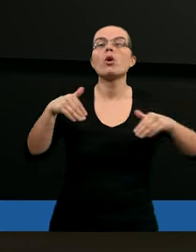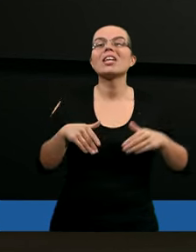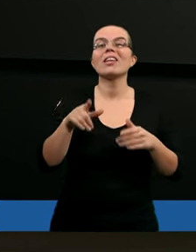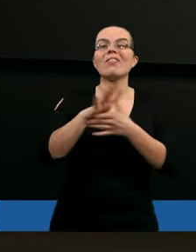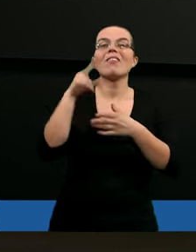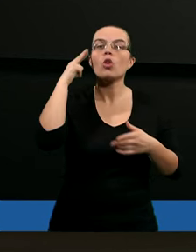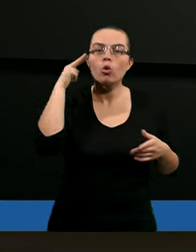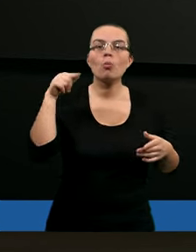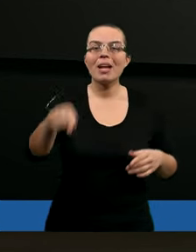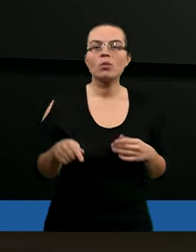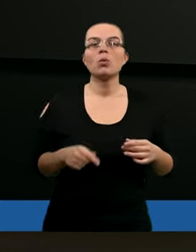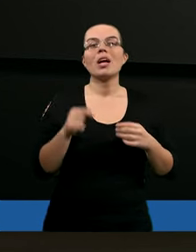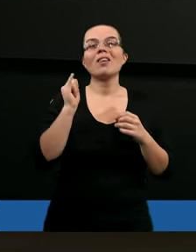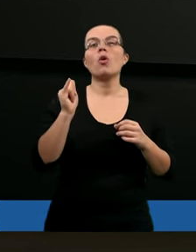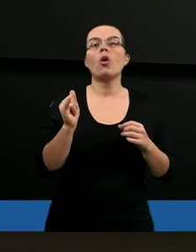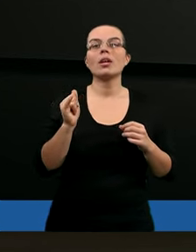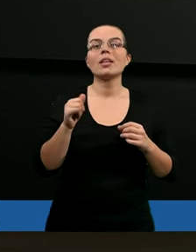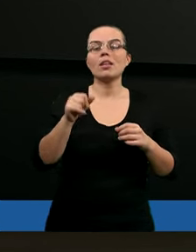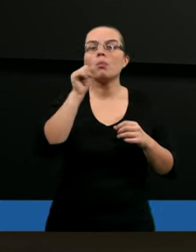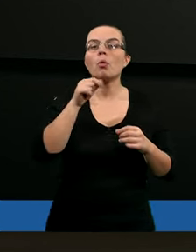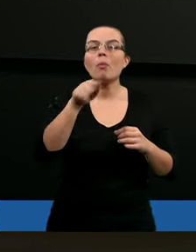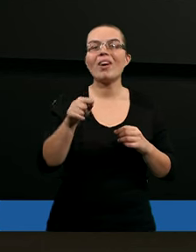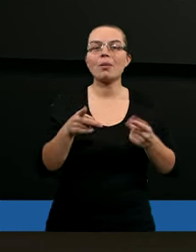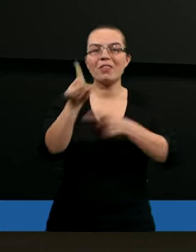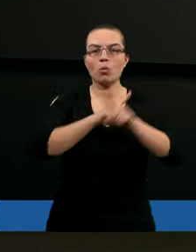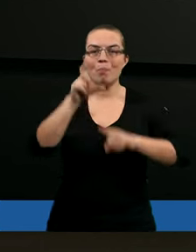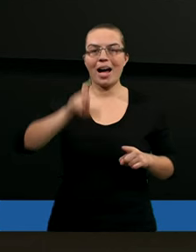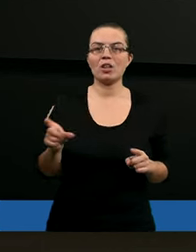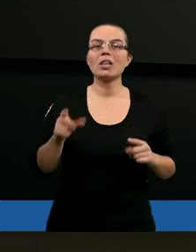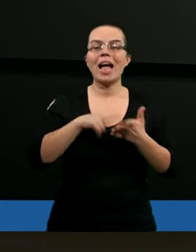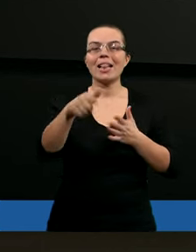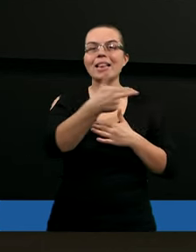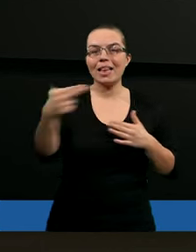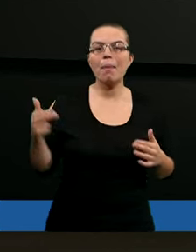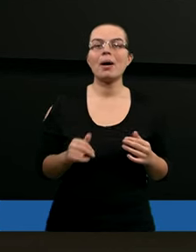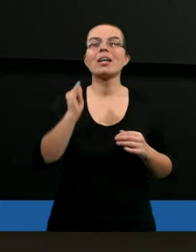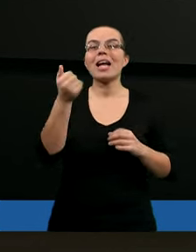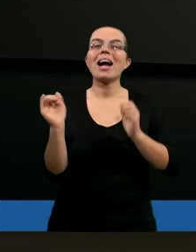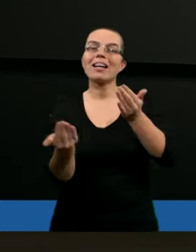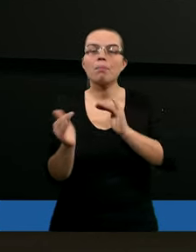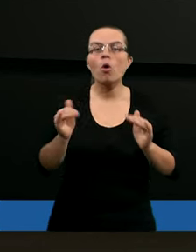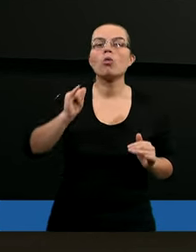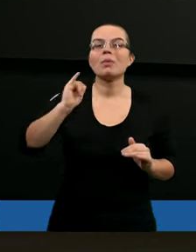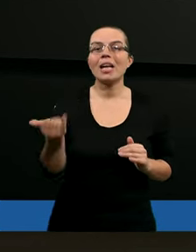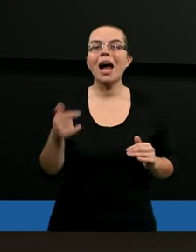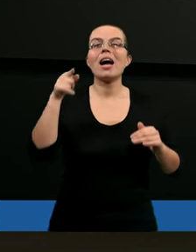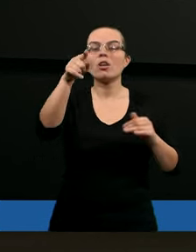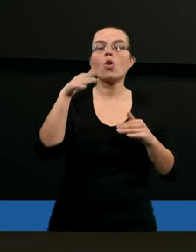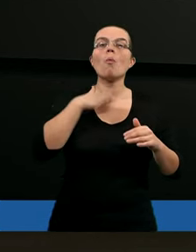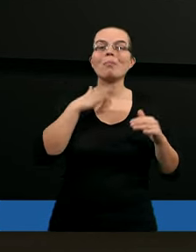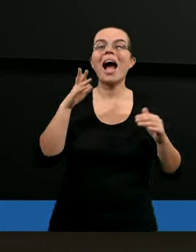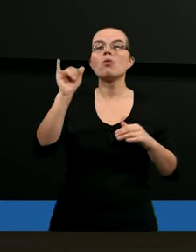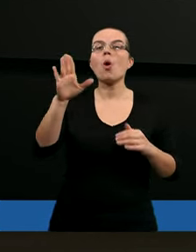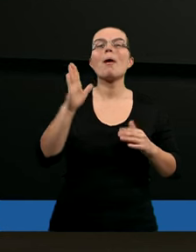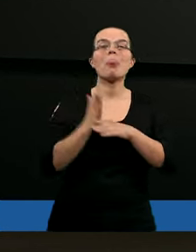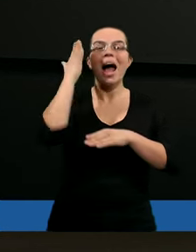To i Darek już trochę wspomniał, ale możemy jeszcze ten trochę rozwinąć ten temat. W jaki sposób? Dlaczego Job miał tą nadzieję